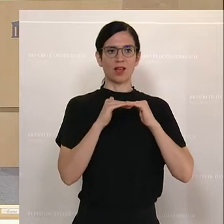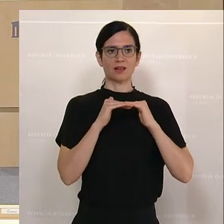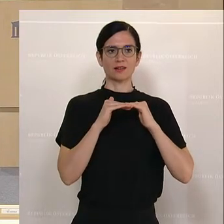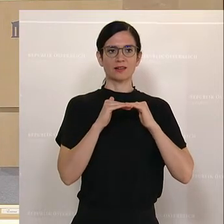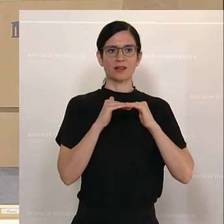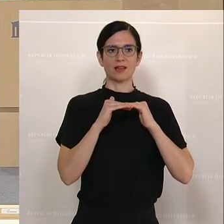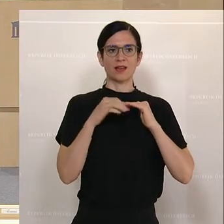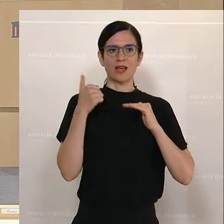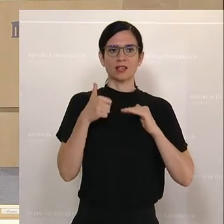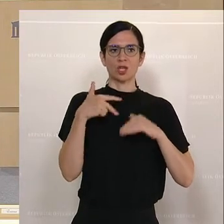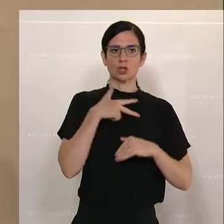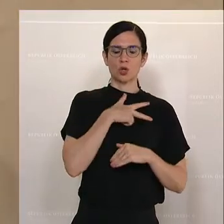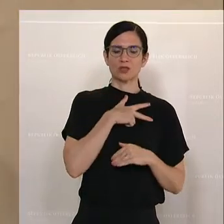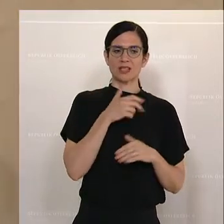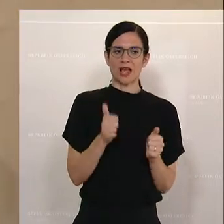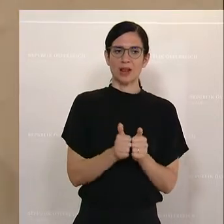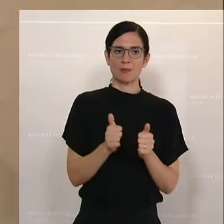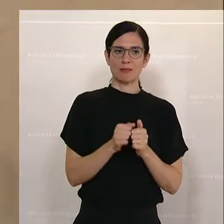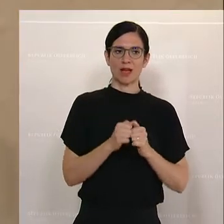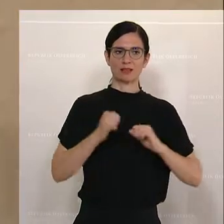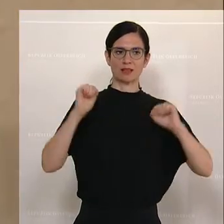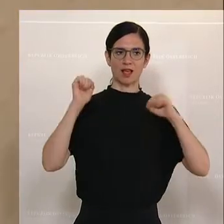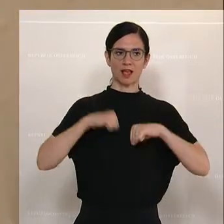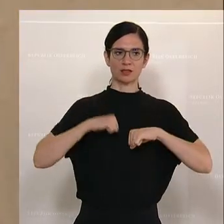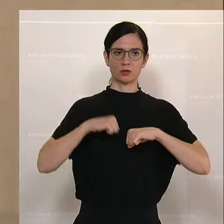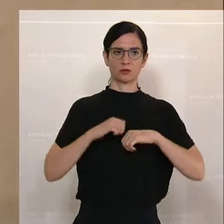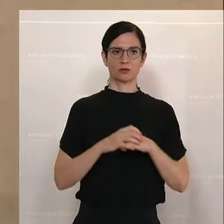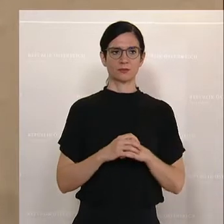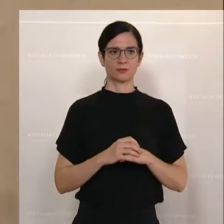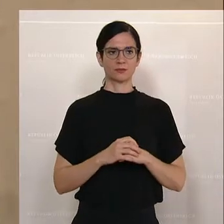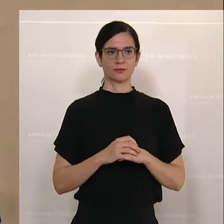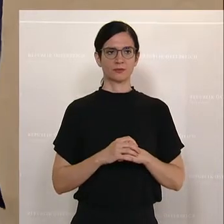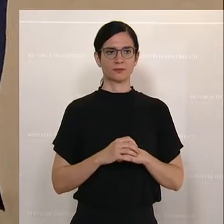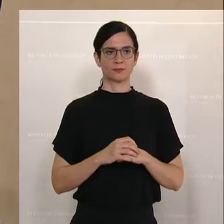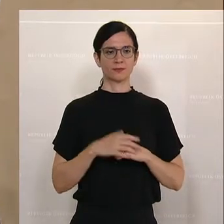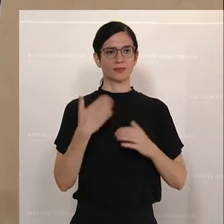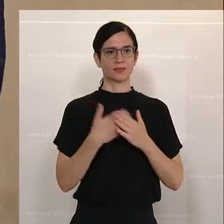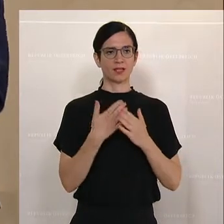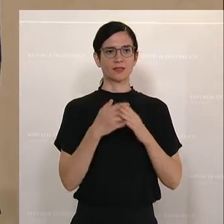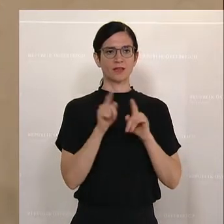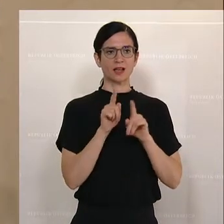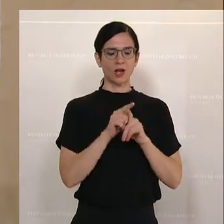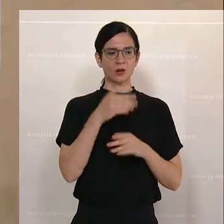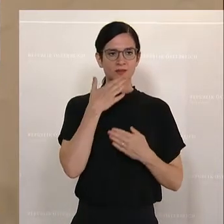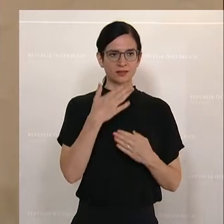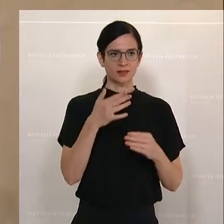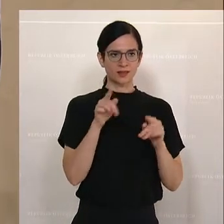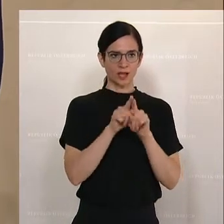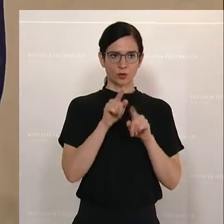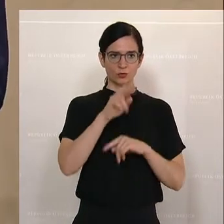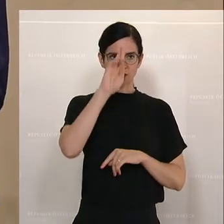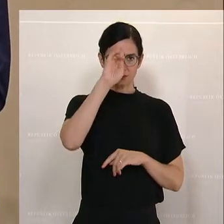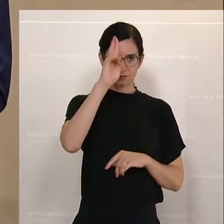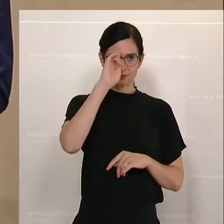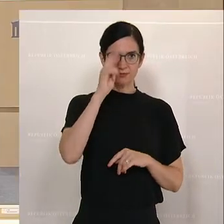Sozialpartner-Einigung. An dieser Stelle ein Danke und mein Respekt und meine Wertschätzung gegenüber den